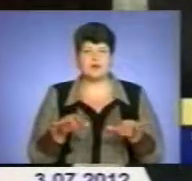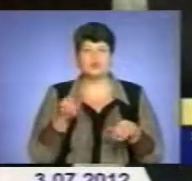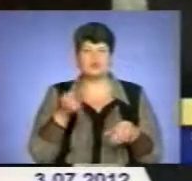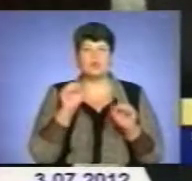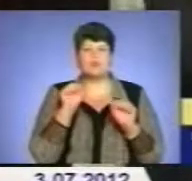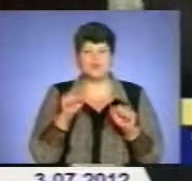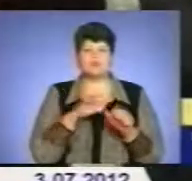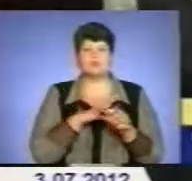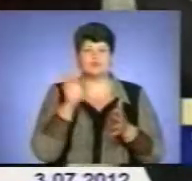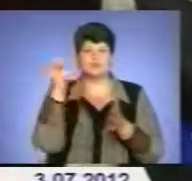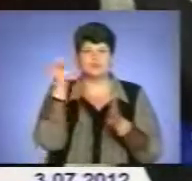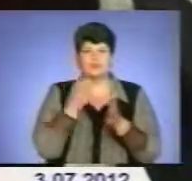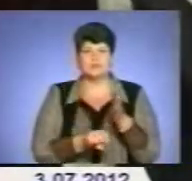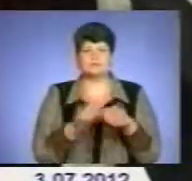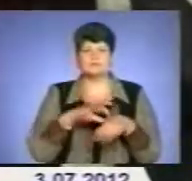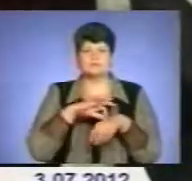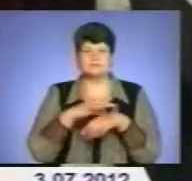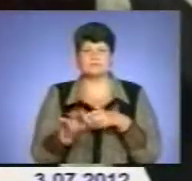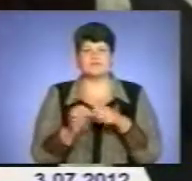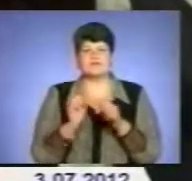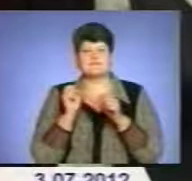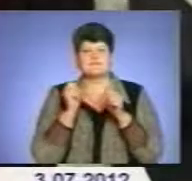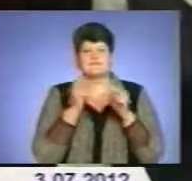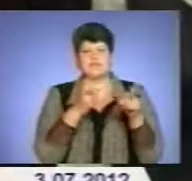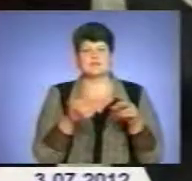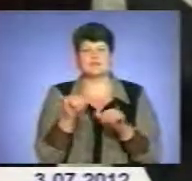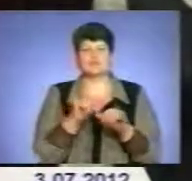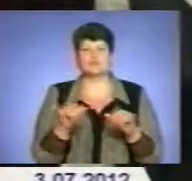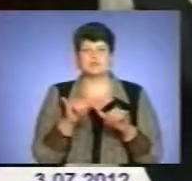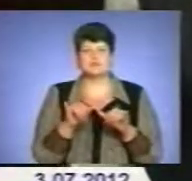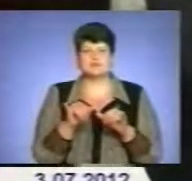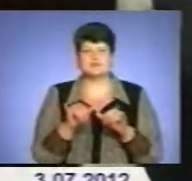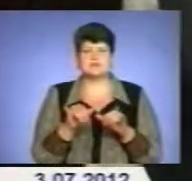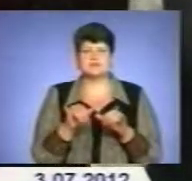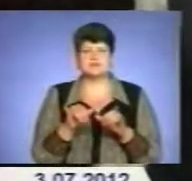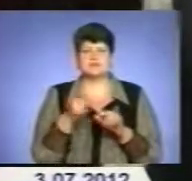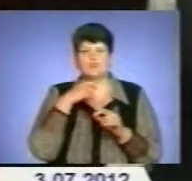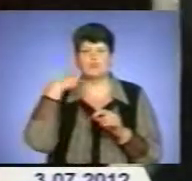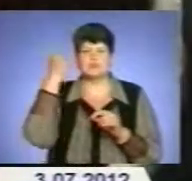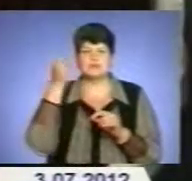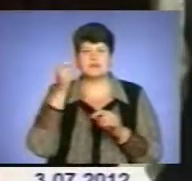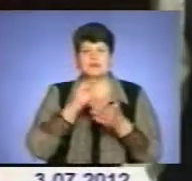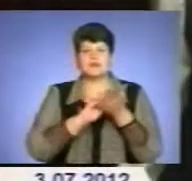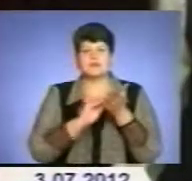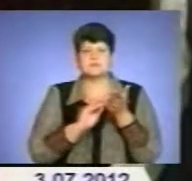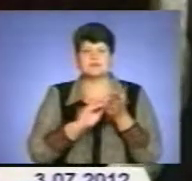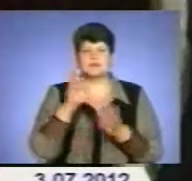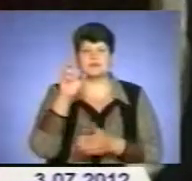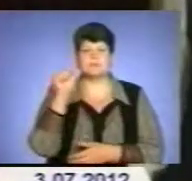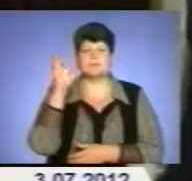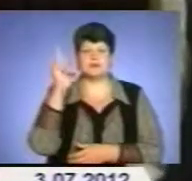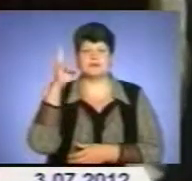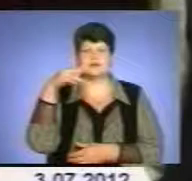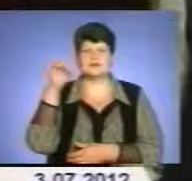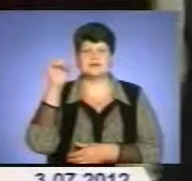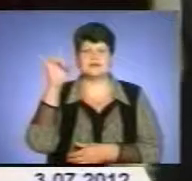замордувати, вивезти, викинути куде-небудь, або навіть десь підлішити і написати бандеруці повстанці